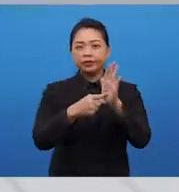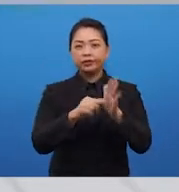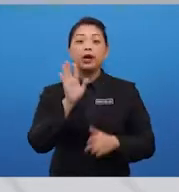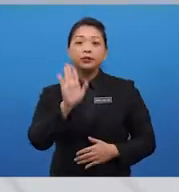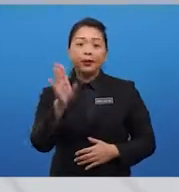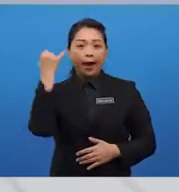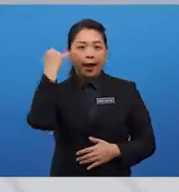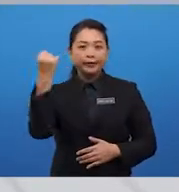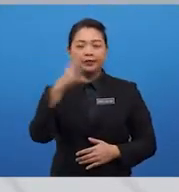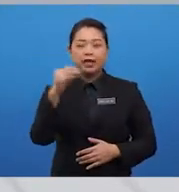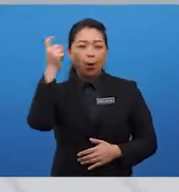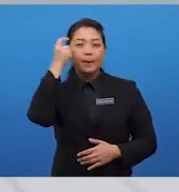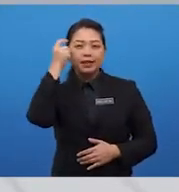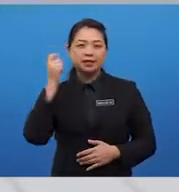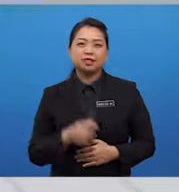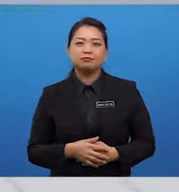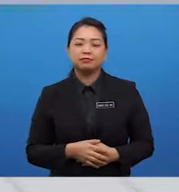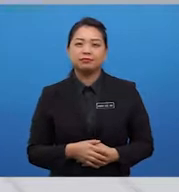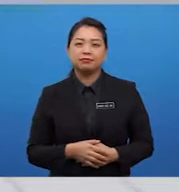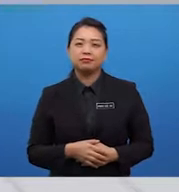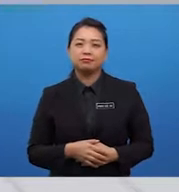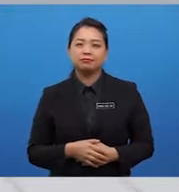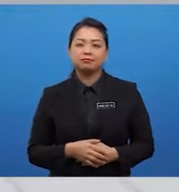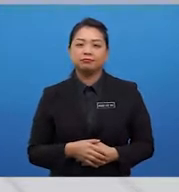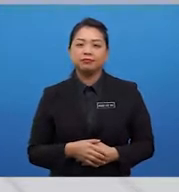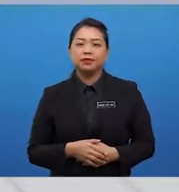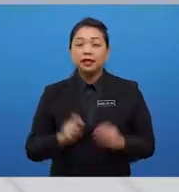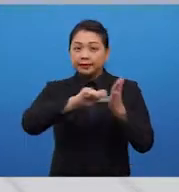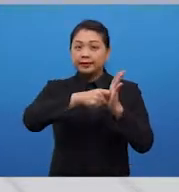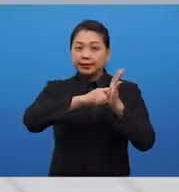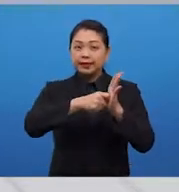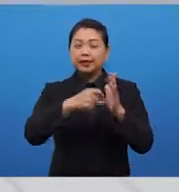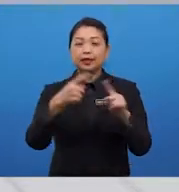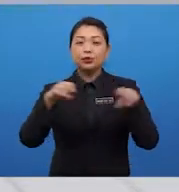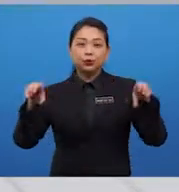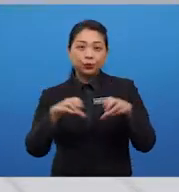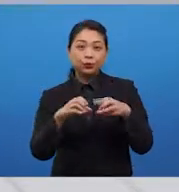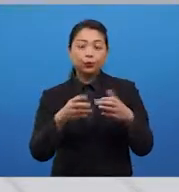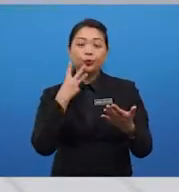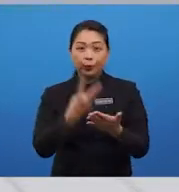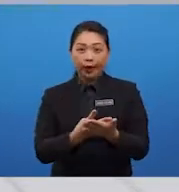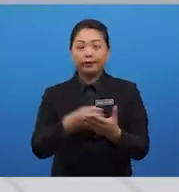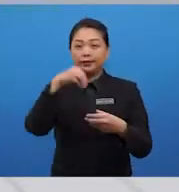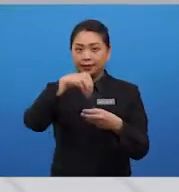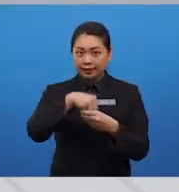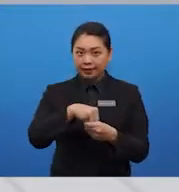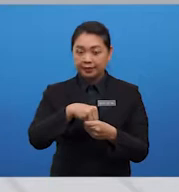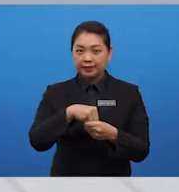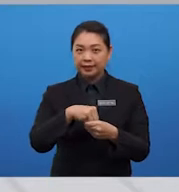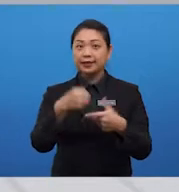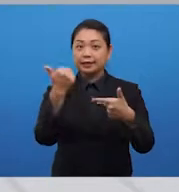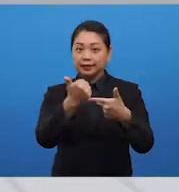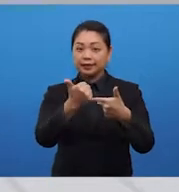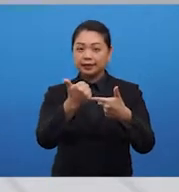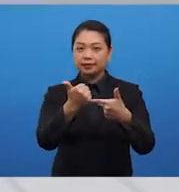ideas and opinions. As such, the key to do well in Task 2 is definitely